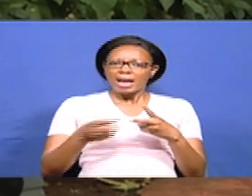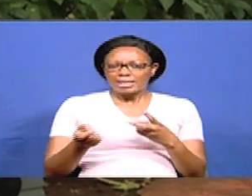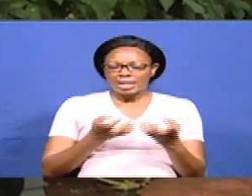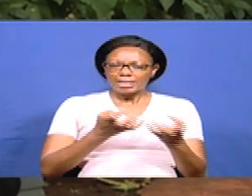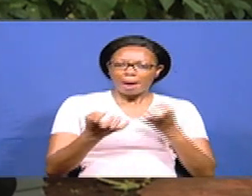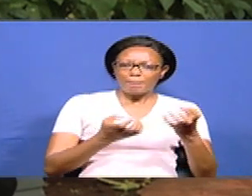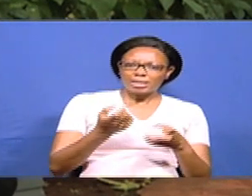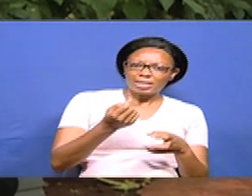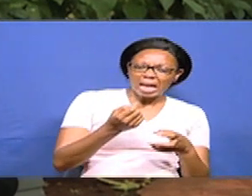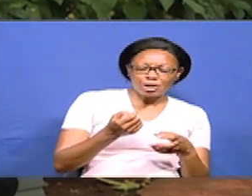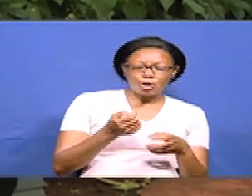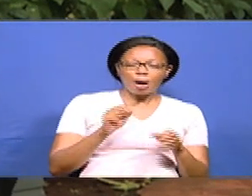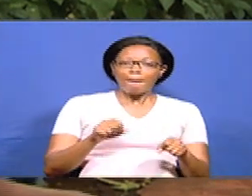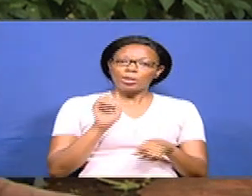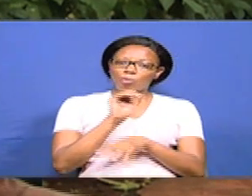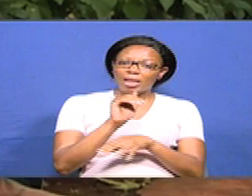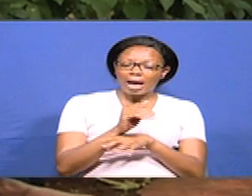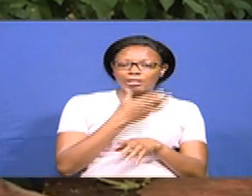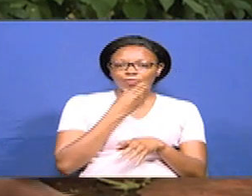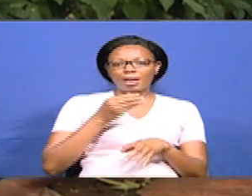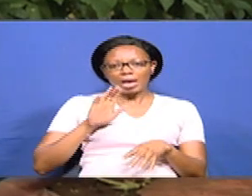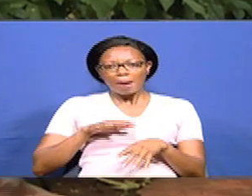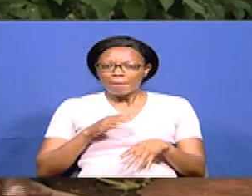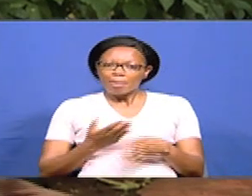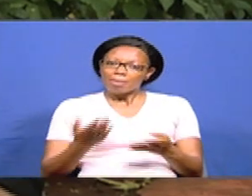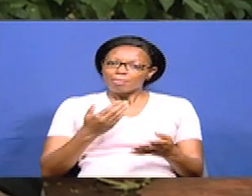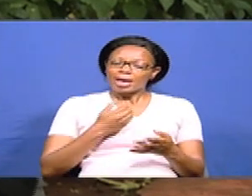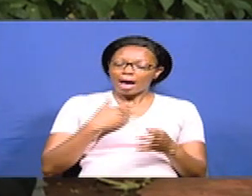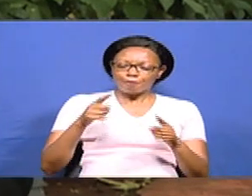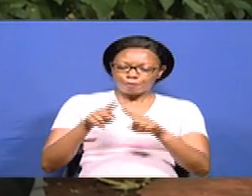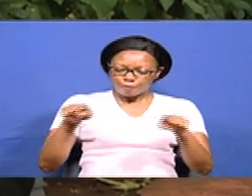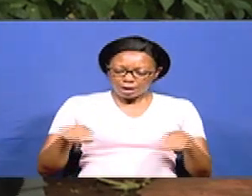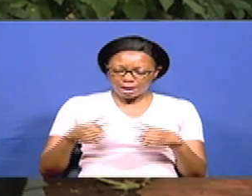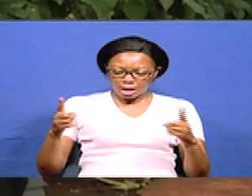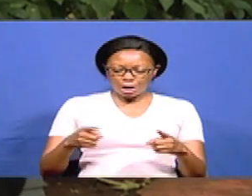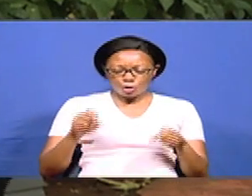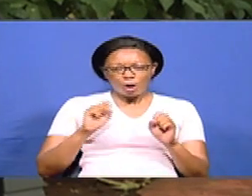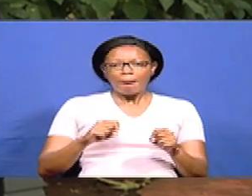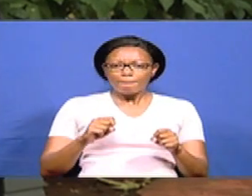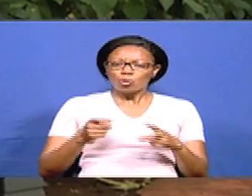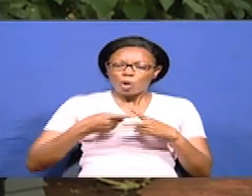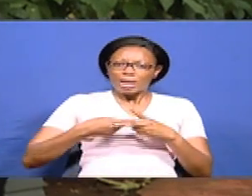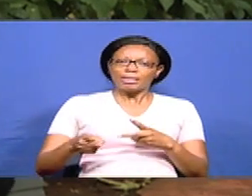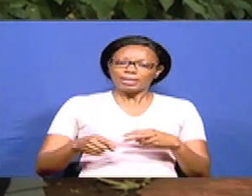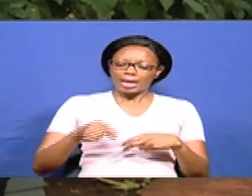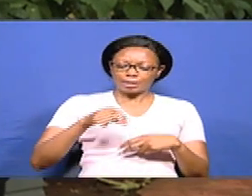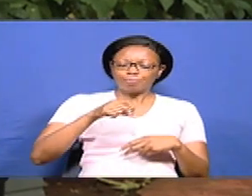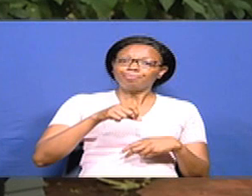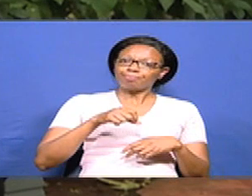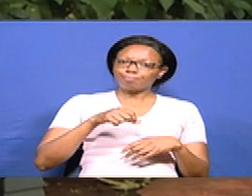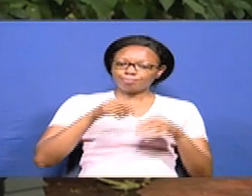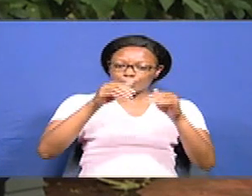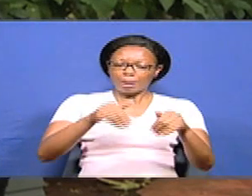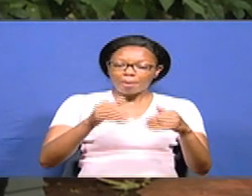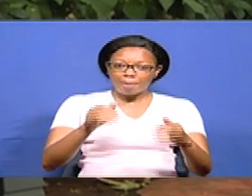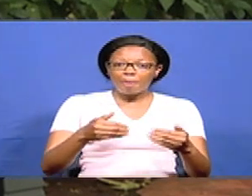omba ata mzea mamama wanasema. Kama ukwana nafasika ndogo wana watumi. Unaza wawulize. Labda unaza fanya hii project. Sabu huzuri ya